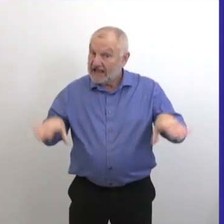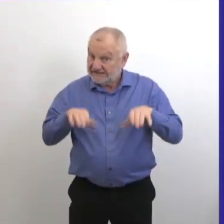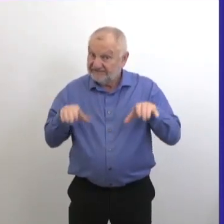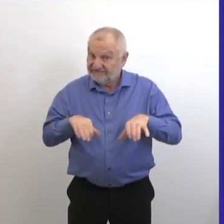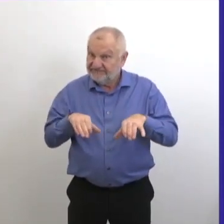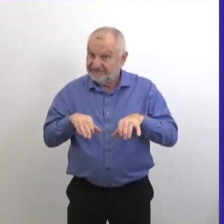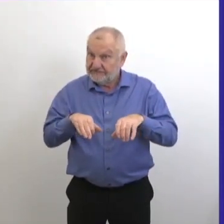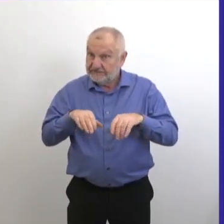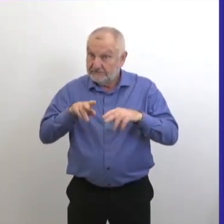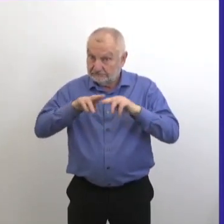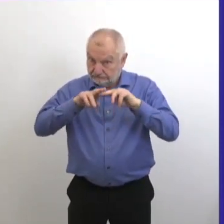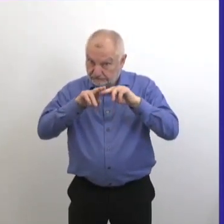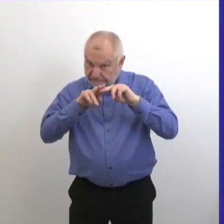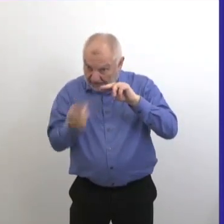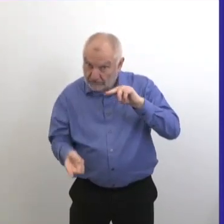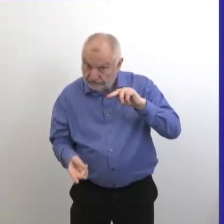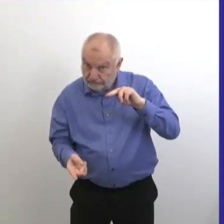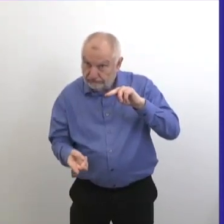baissé.